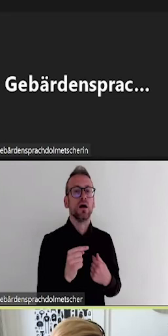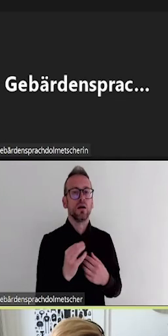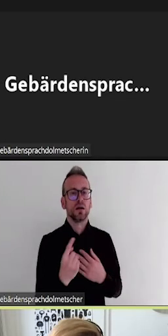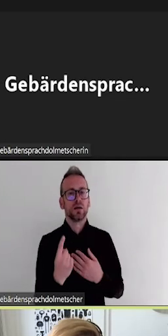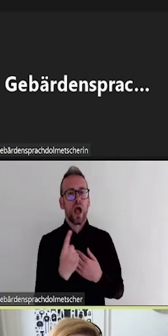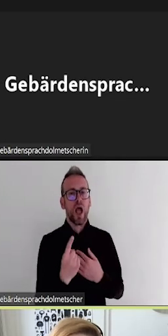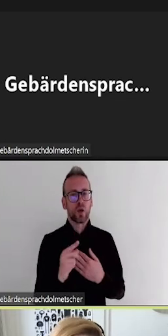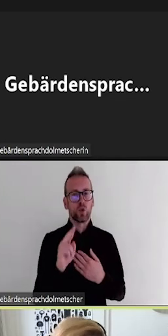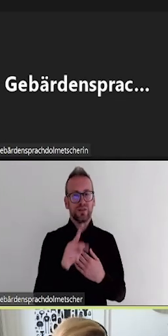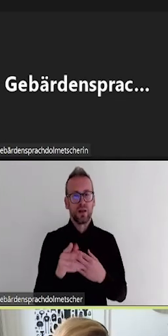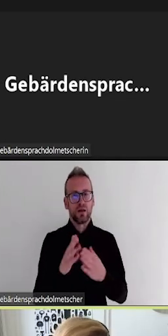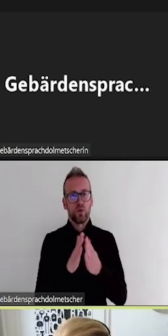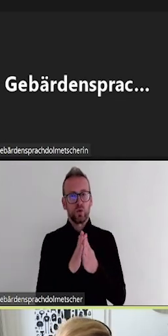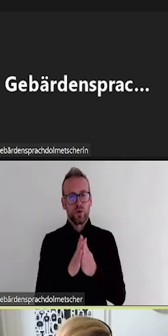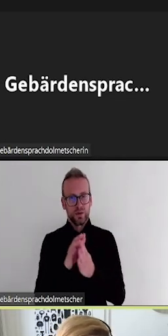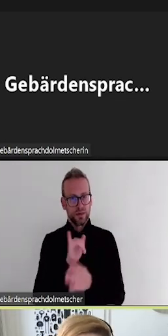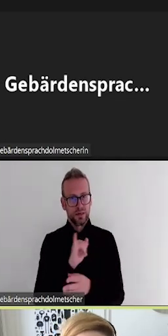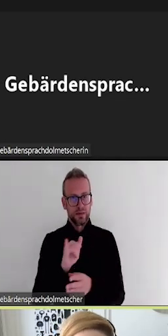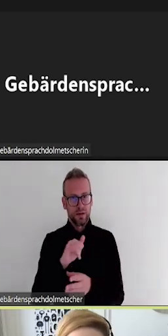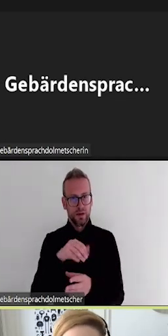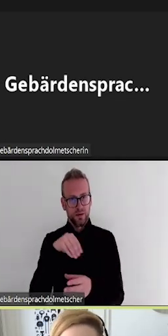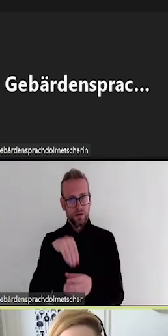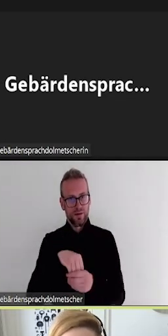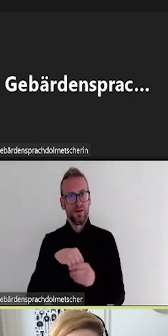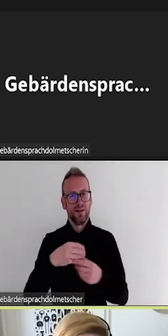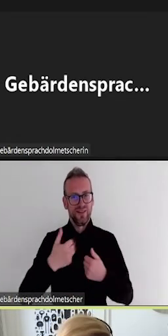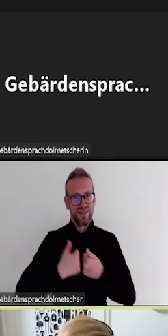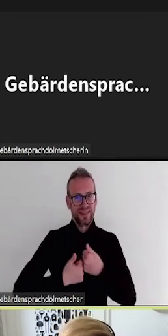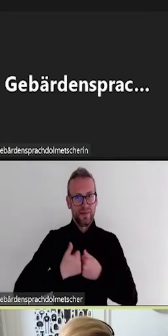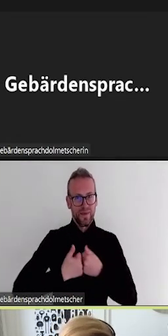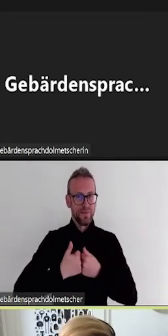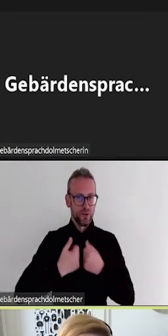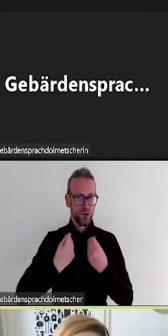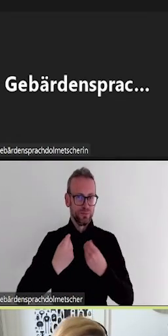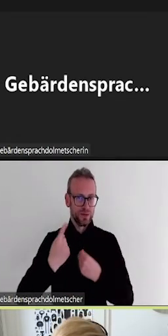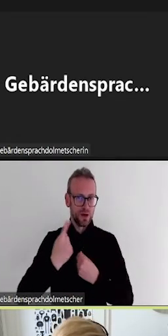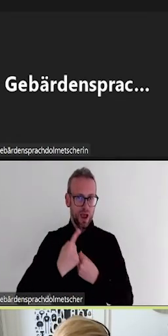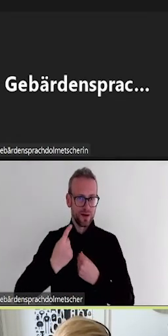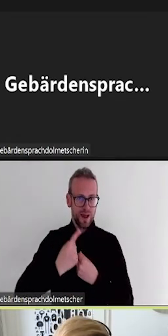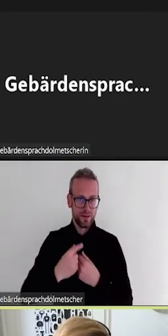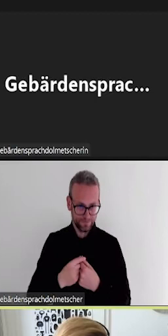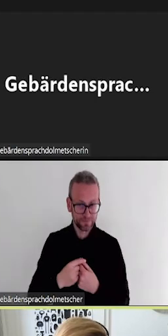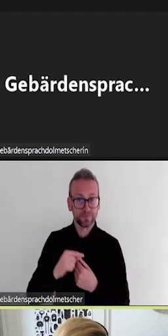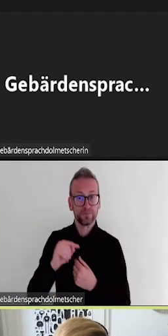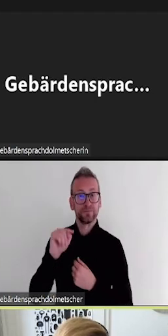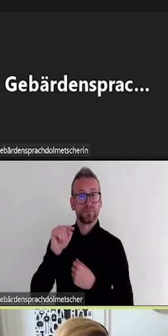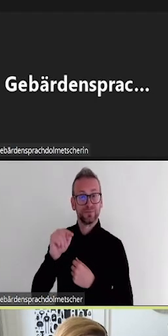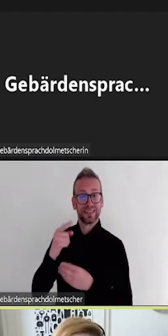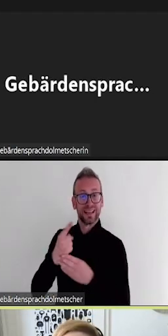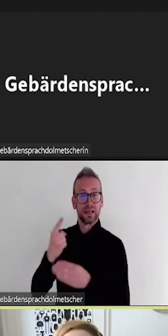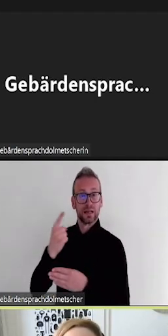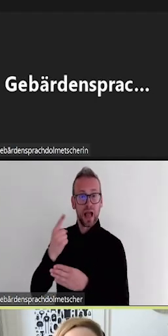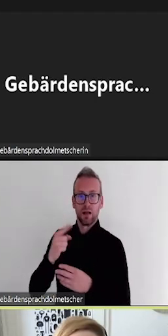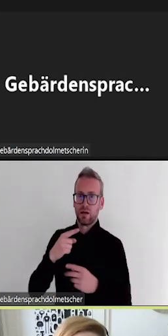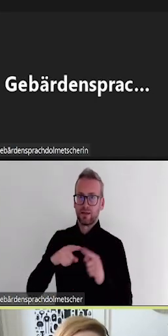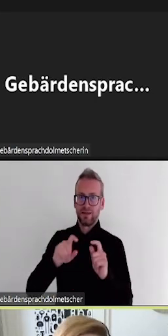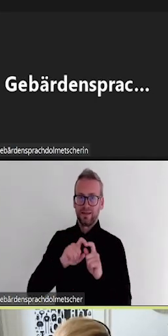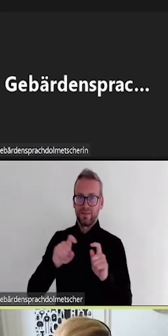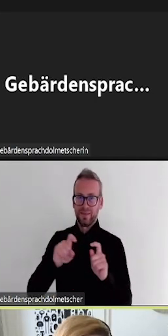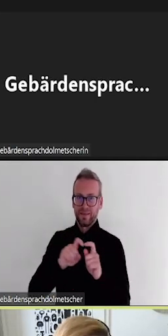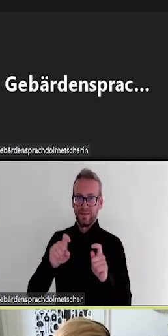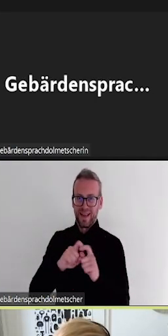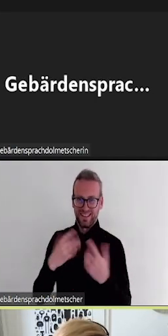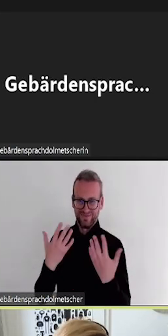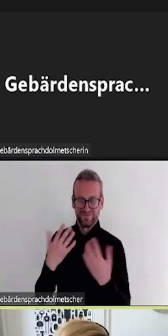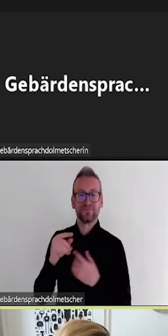vorgesehen hat. Jetzt war uns klar, dass wir bei der Größe der Universität Göttingen keine Broschüre anfertigen, weil das einfach ein zu umfangreiches